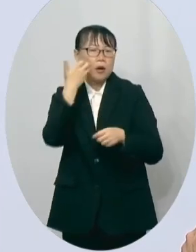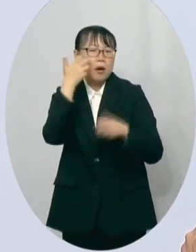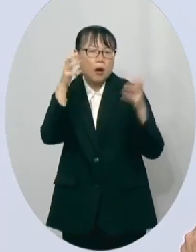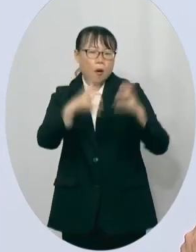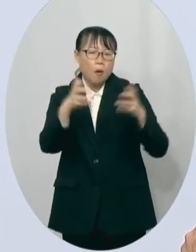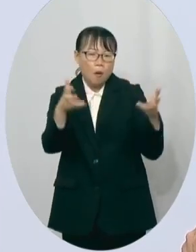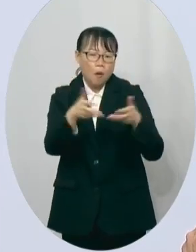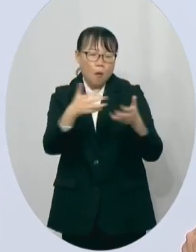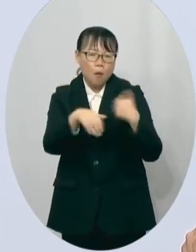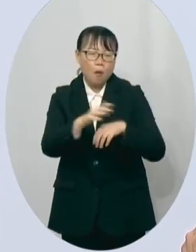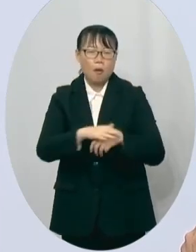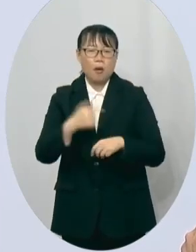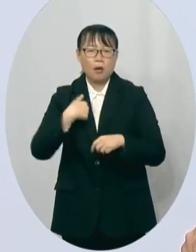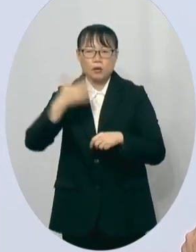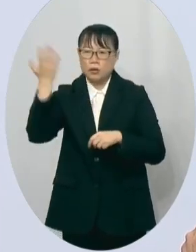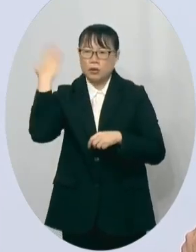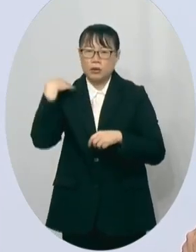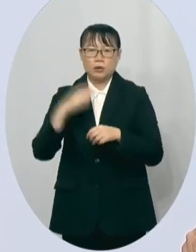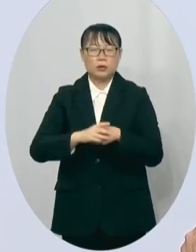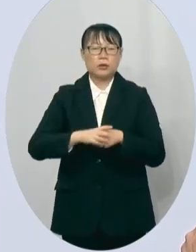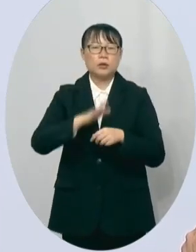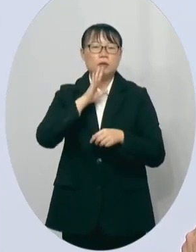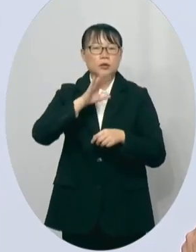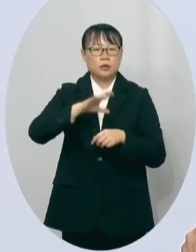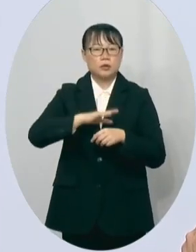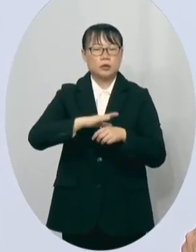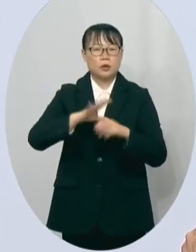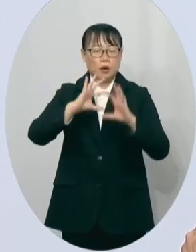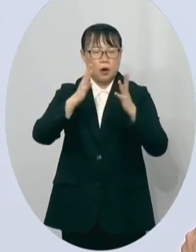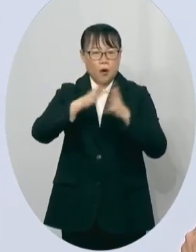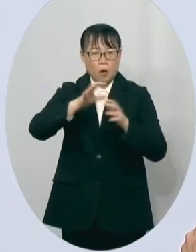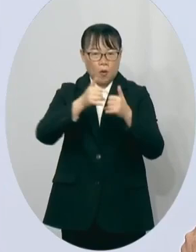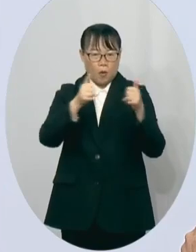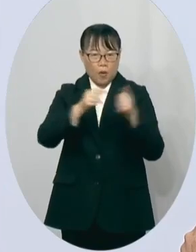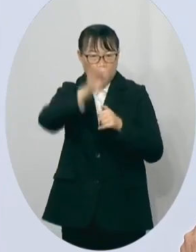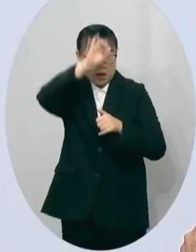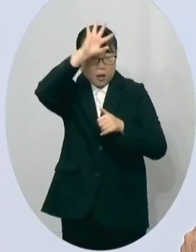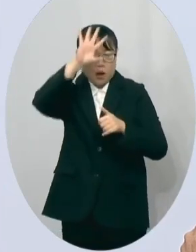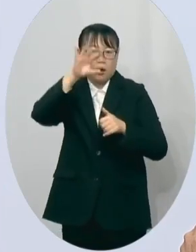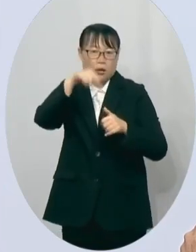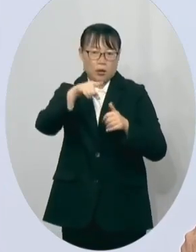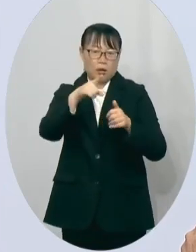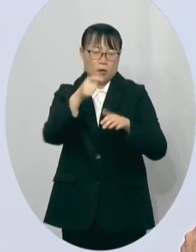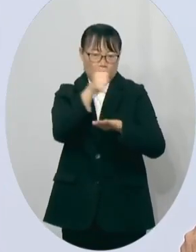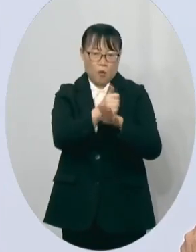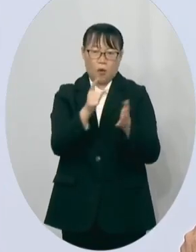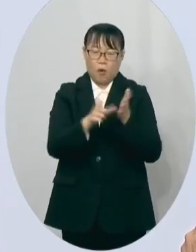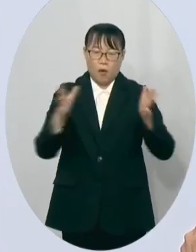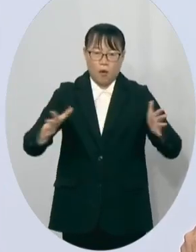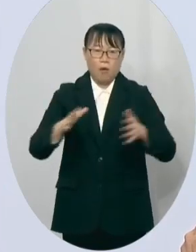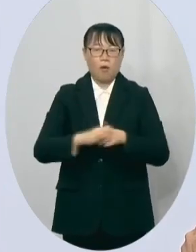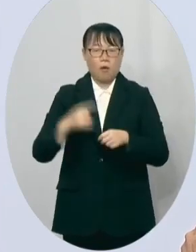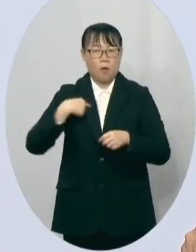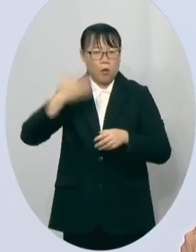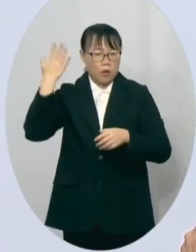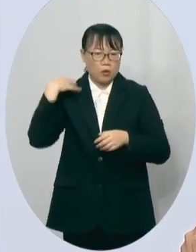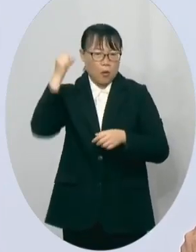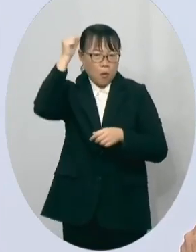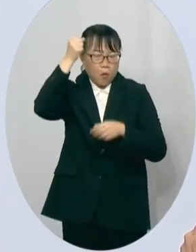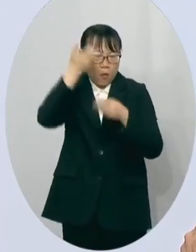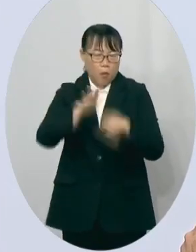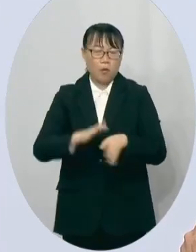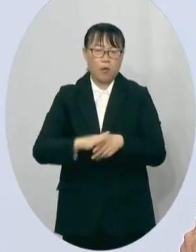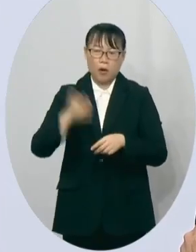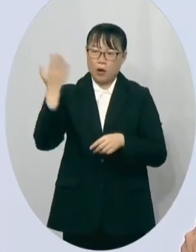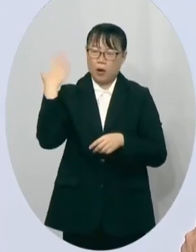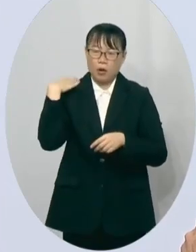呢是国民党执政的时候盖的当时我们还去抗议卢市长很年轻的时候就当省议员他当了那么多届的立法委